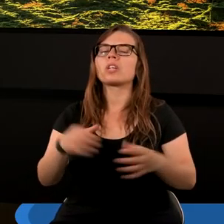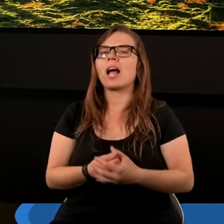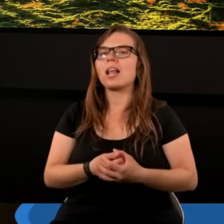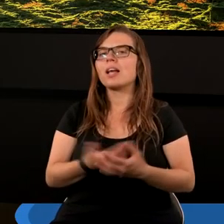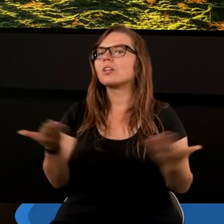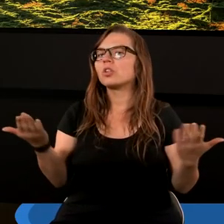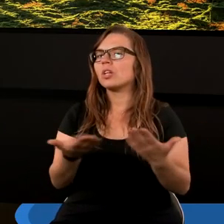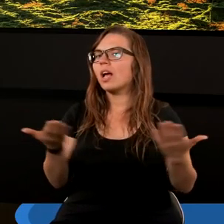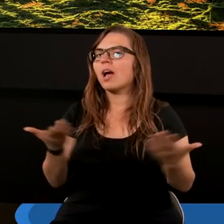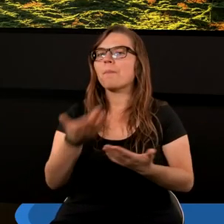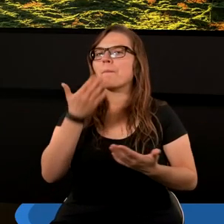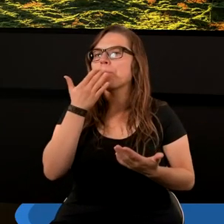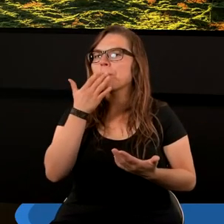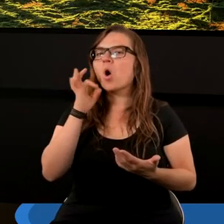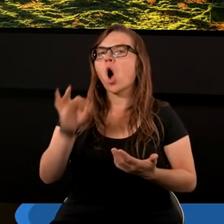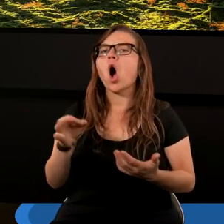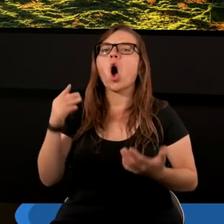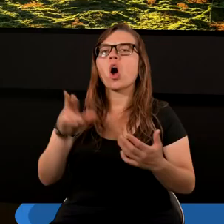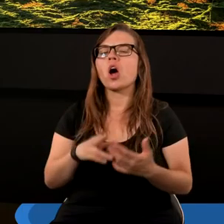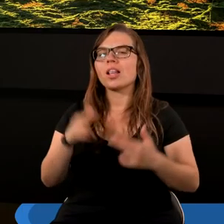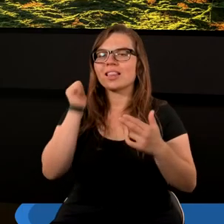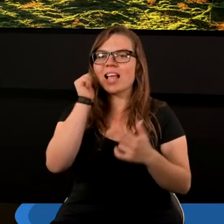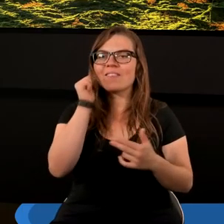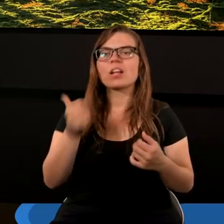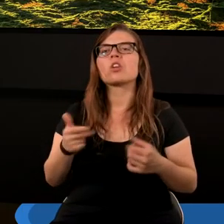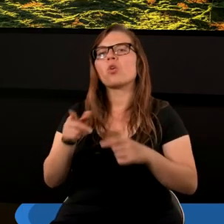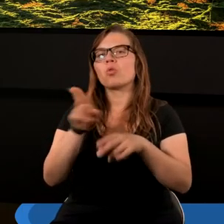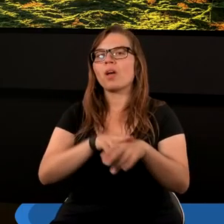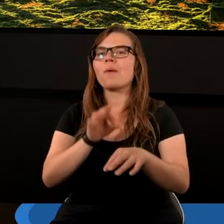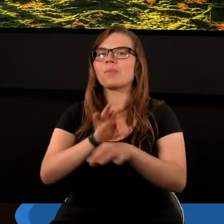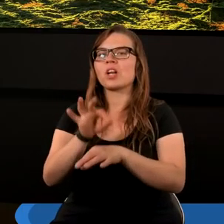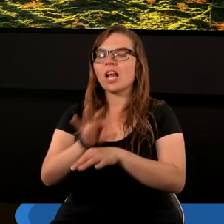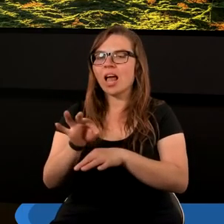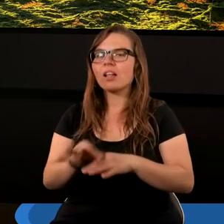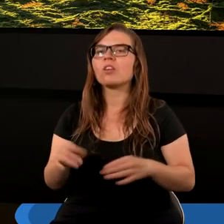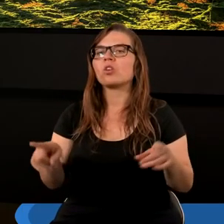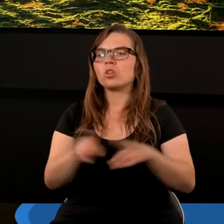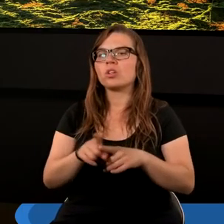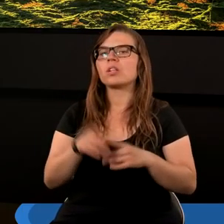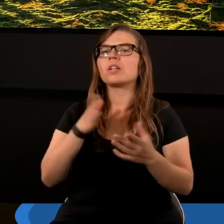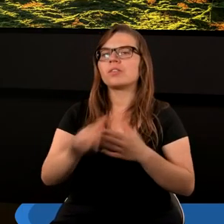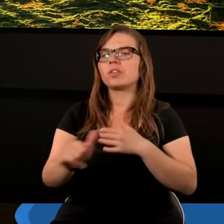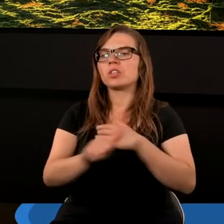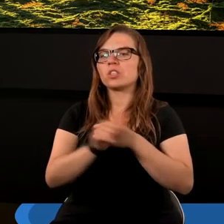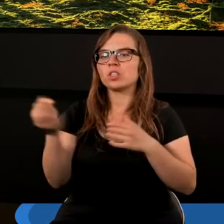gdzie mowa jest o niewieście prześladowanej właśnie również przez 1260